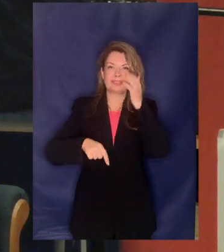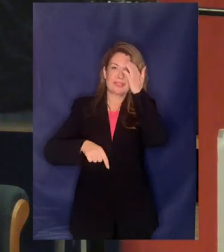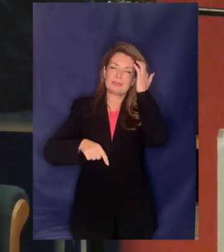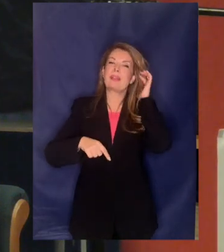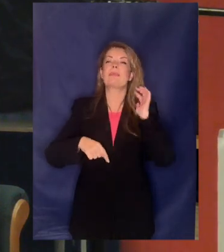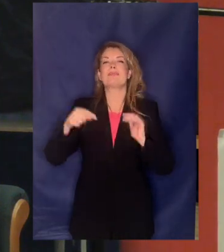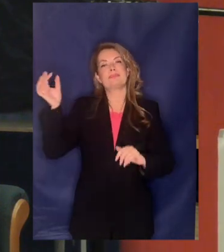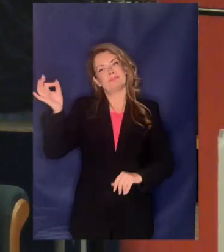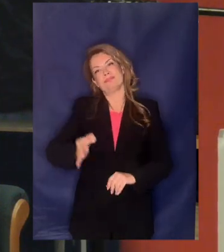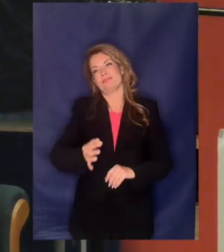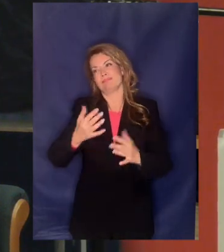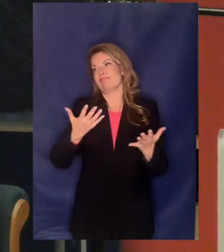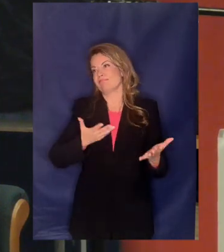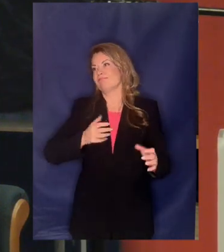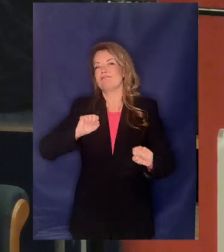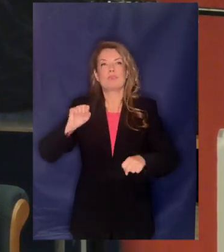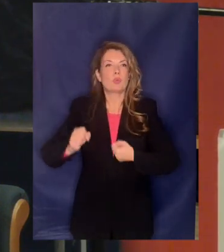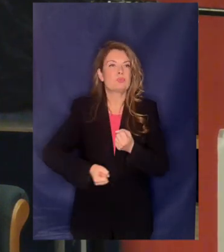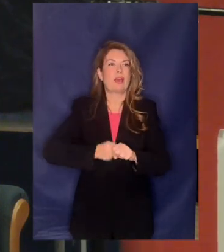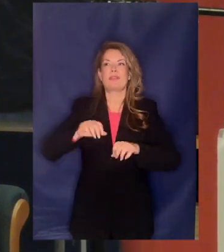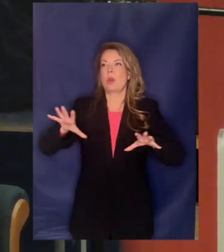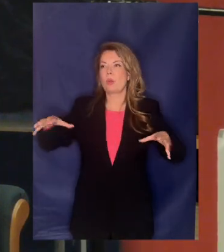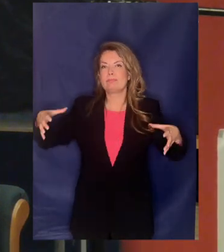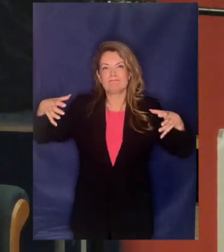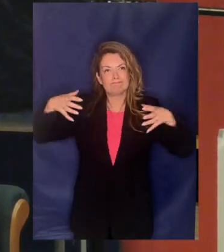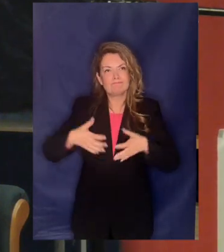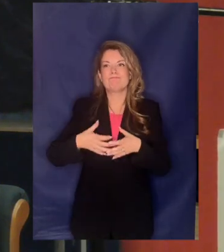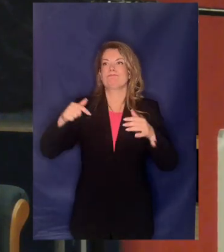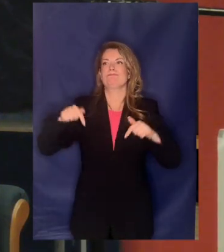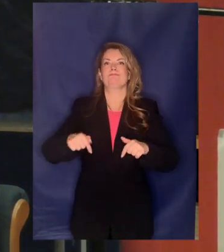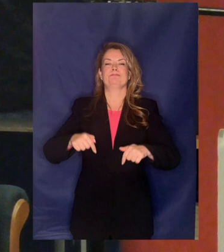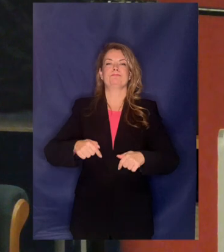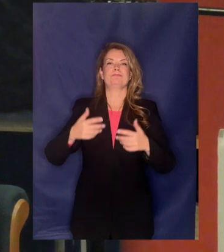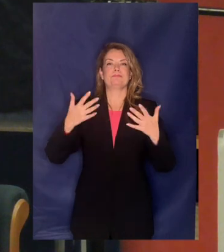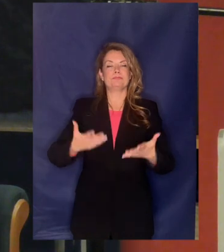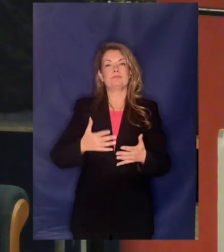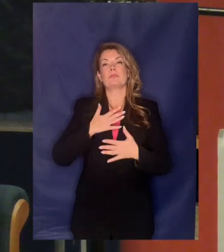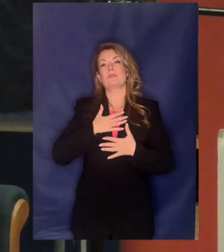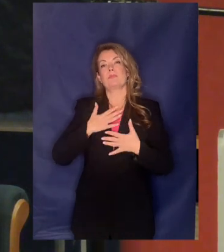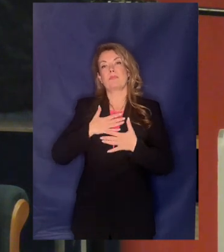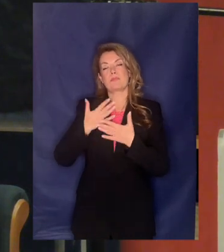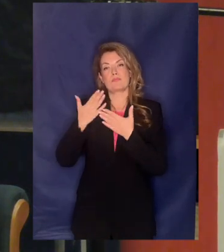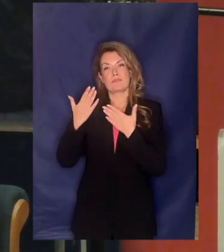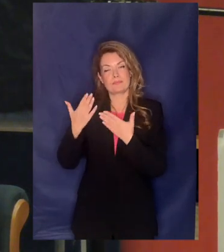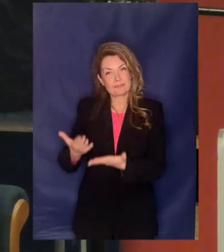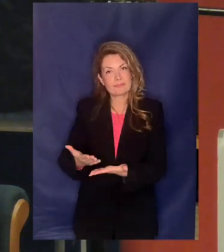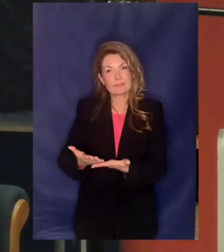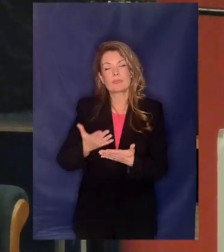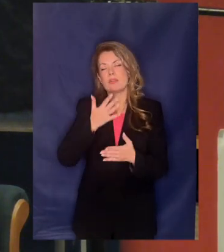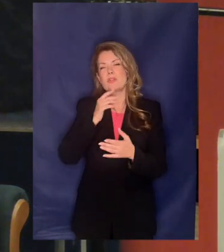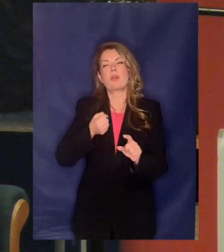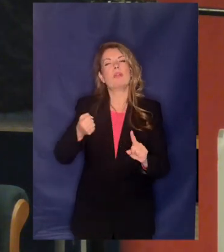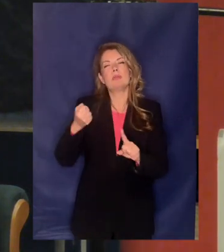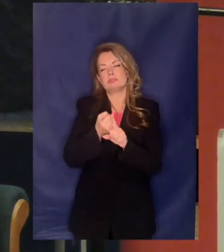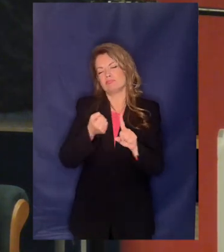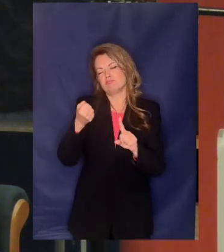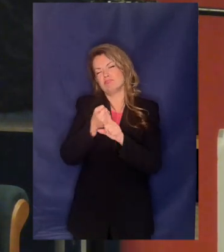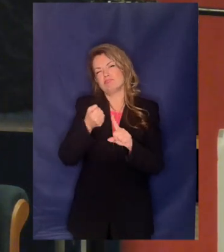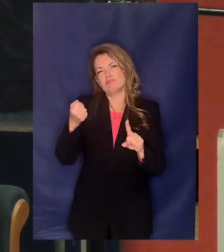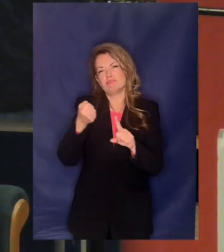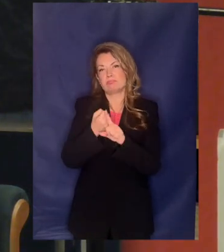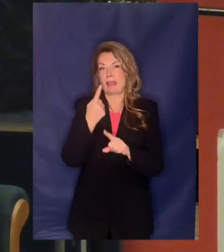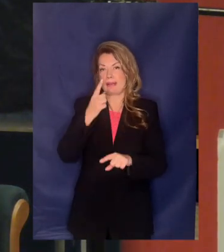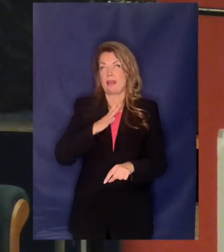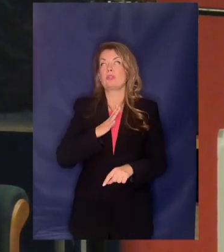ακόμη φορά προσπάθεια την οποία κάνατε θέλω να ευχαριστήσω γιατί ο αγώνας όπως αναφέρθηκα είναι